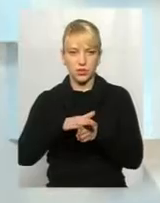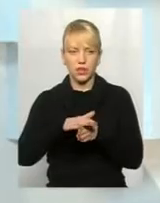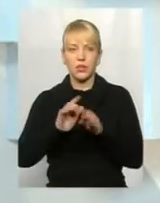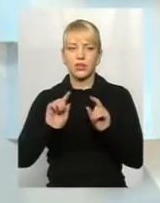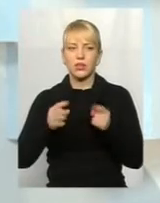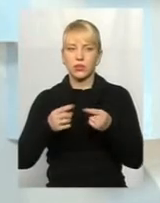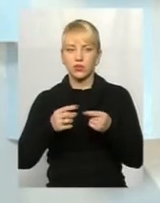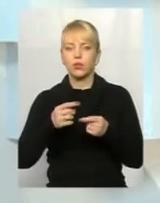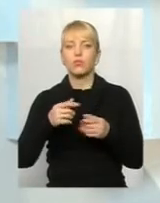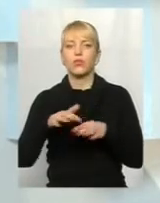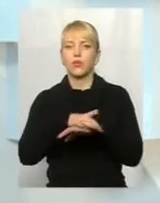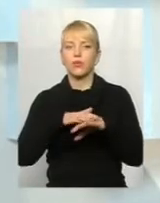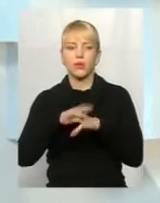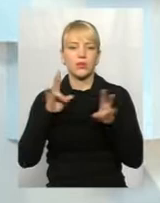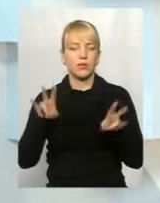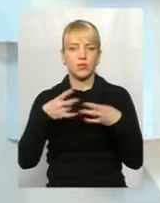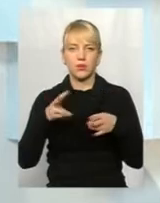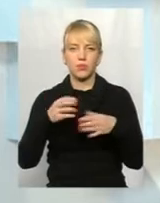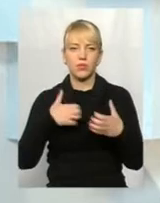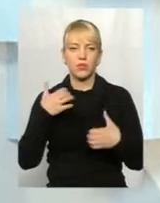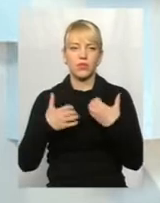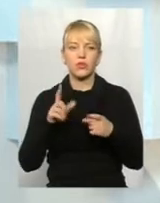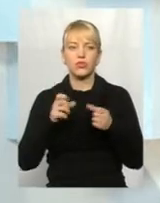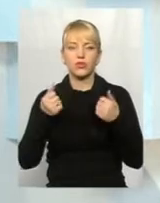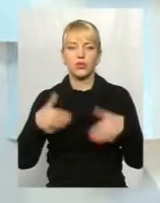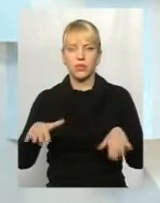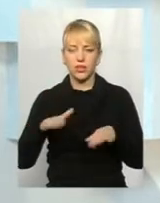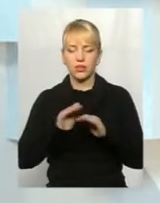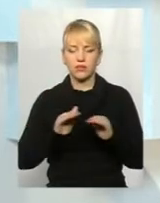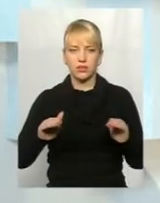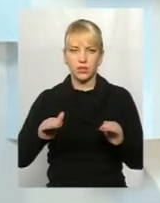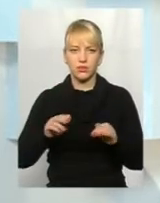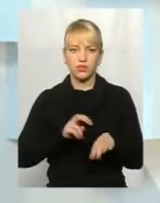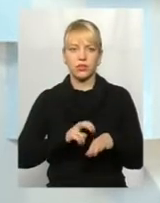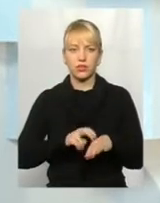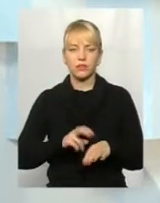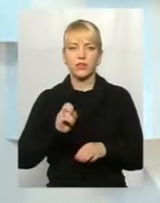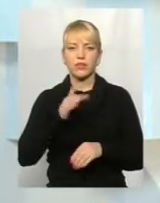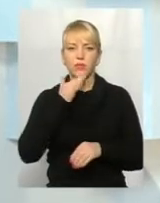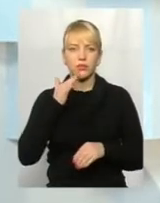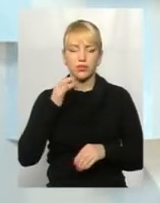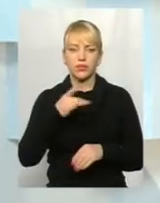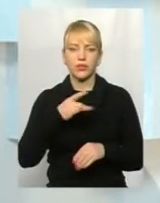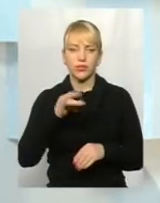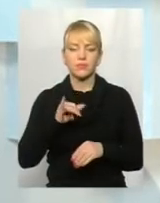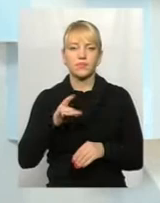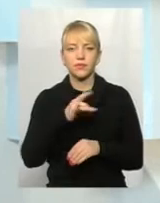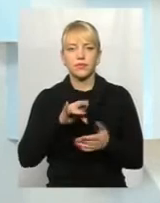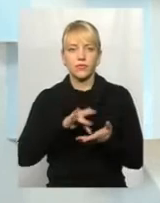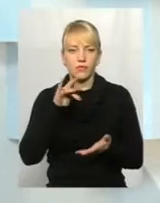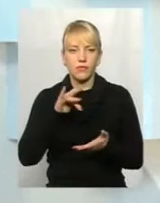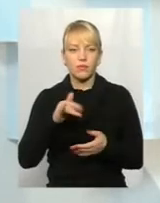тому громаді міста не треба переживати щодо втрати педіатрів, як в багатьох районах і районних центрах.